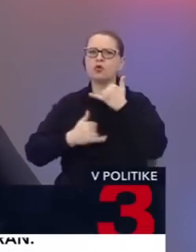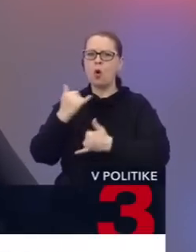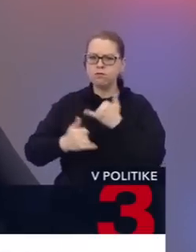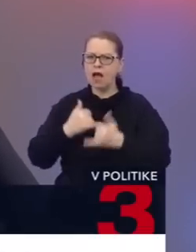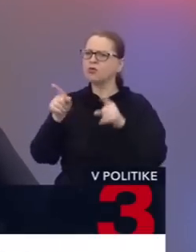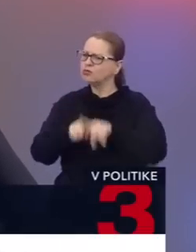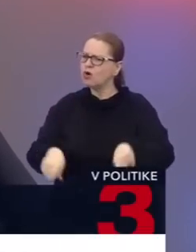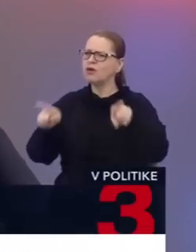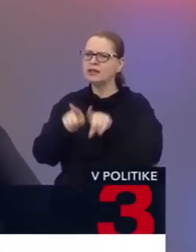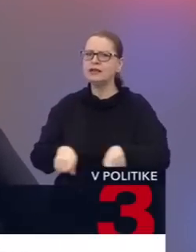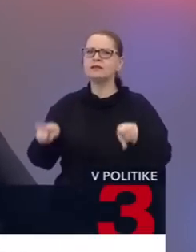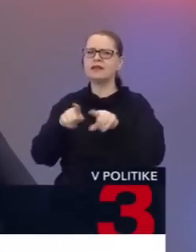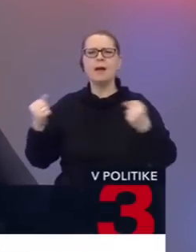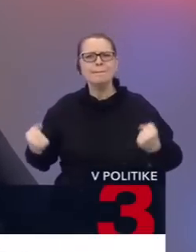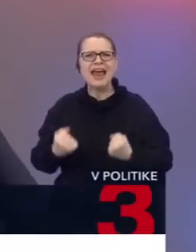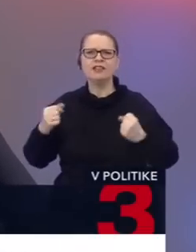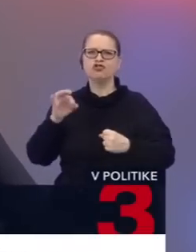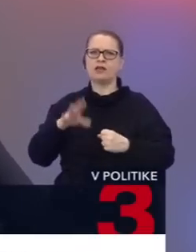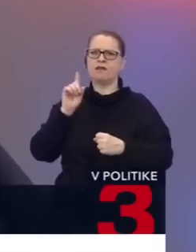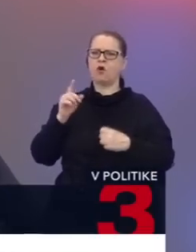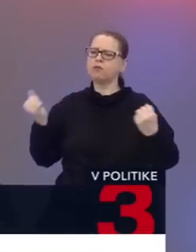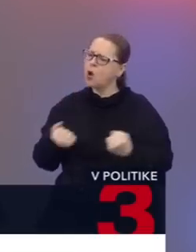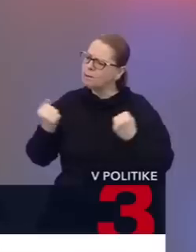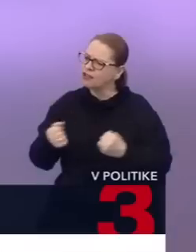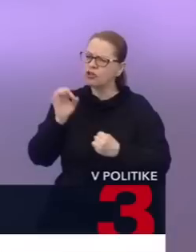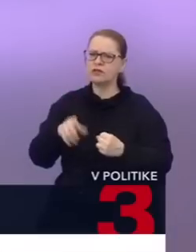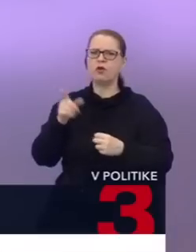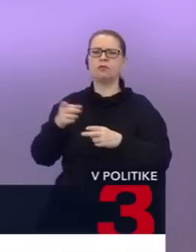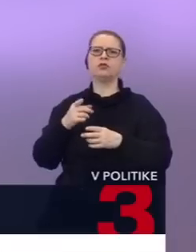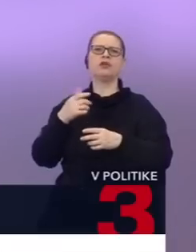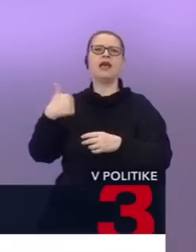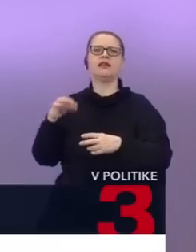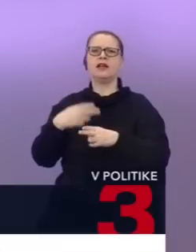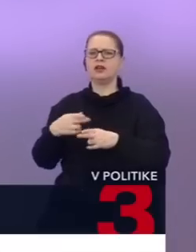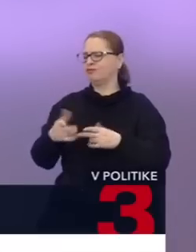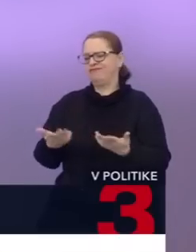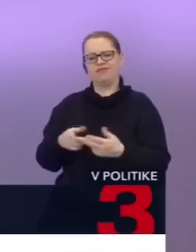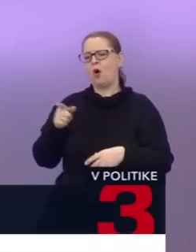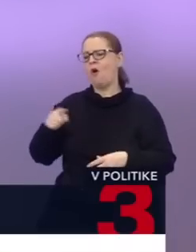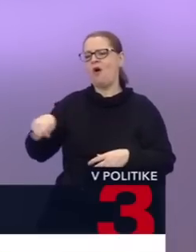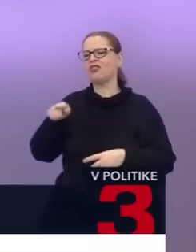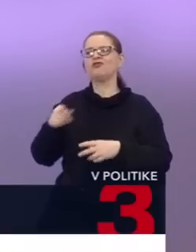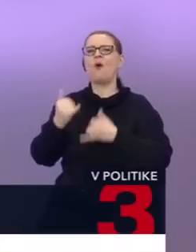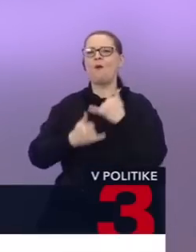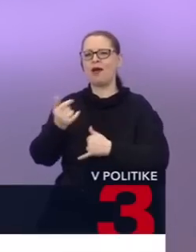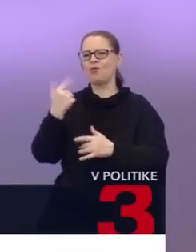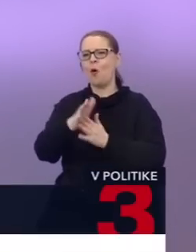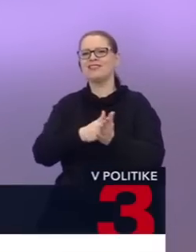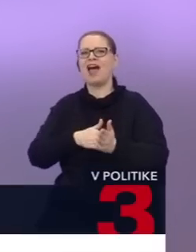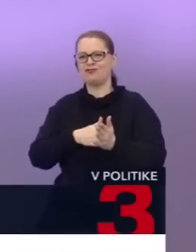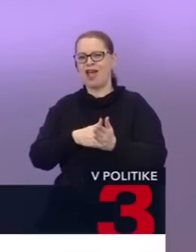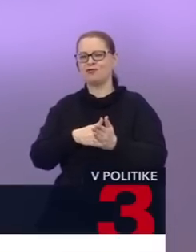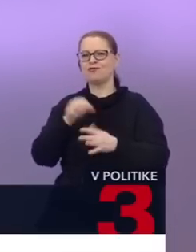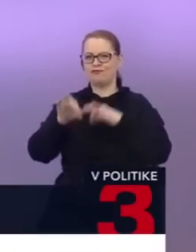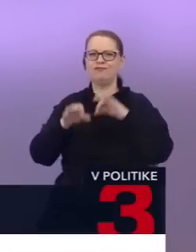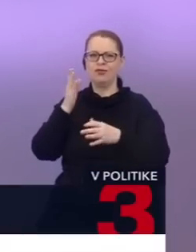stále to isté. Prečasné vlady sú jediným Oni to opakujú už tri roky. Oni to opakujú o začiatku volebného obdobia. A to je ten paradox, že Robert Fico